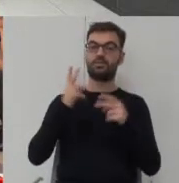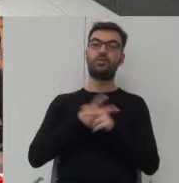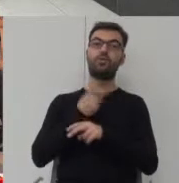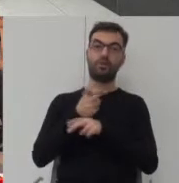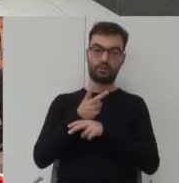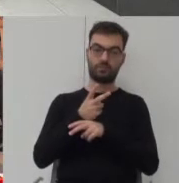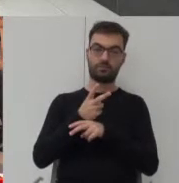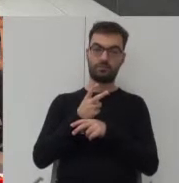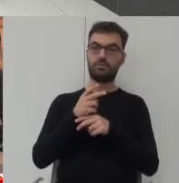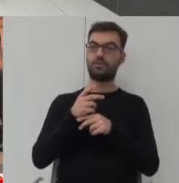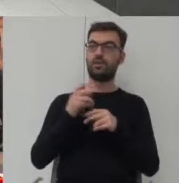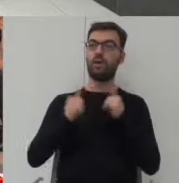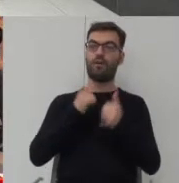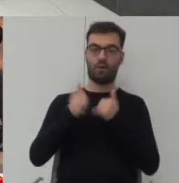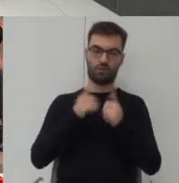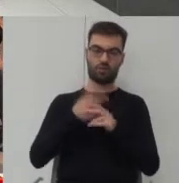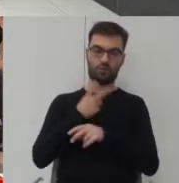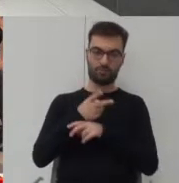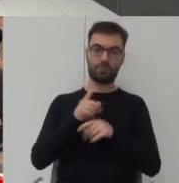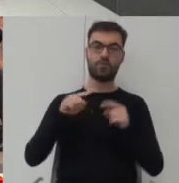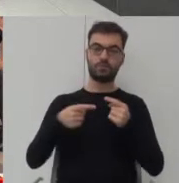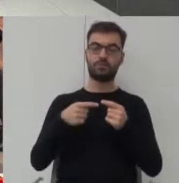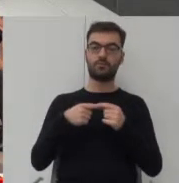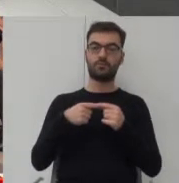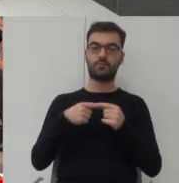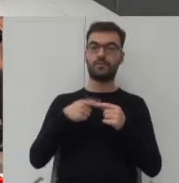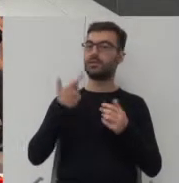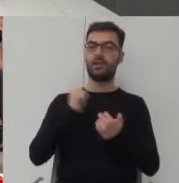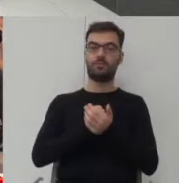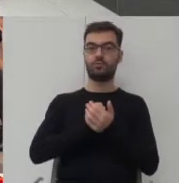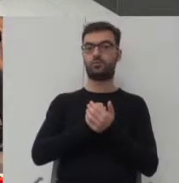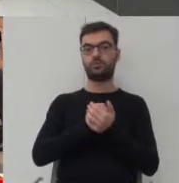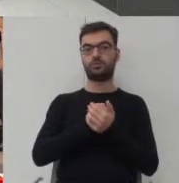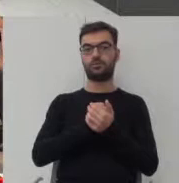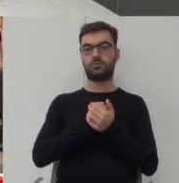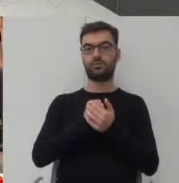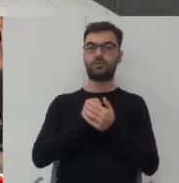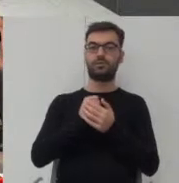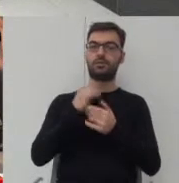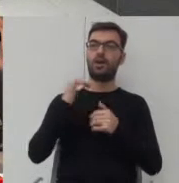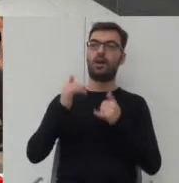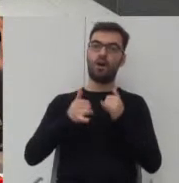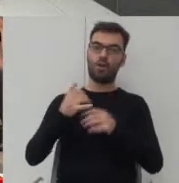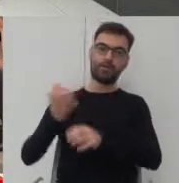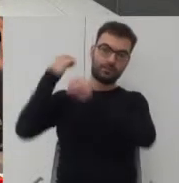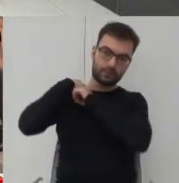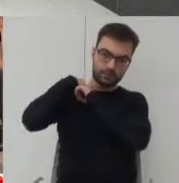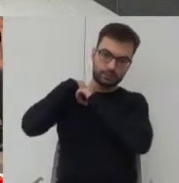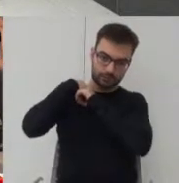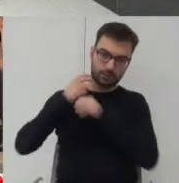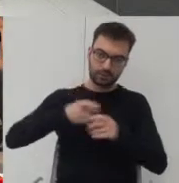rowerownia. I ta dostępność oznacza, że nie musimy pokonać z rowerem pięciu par drzwi,